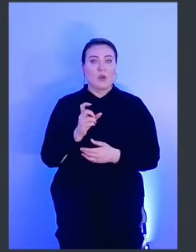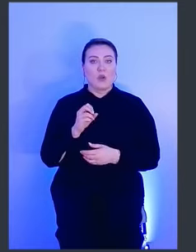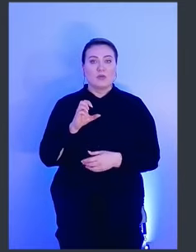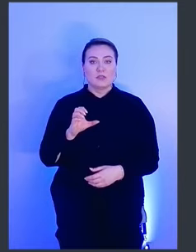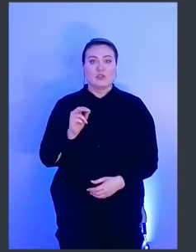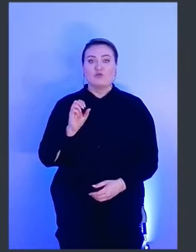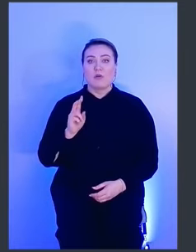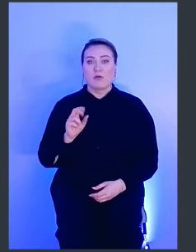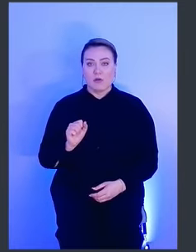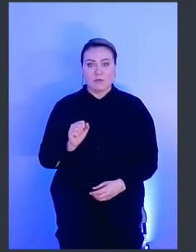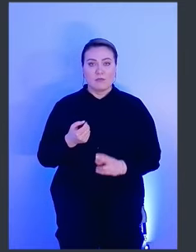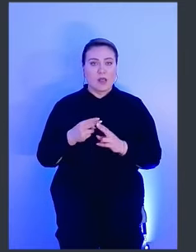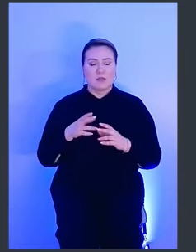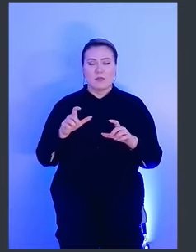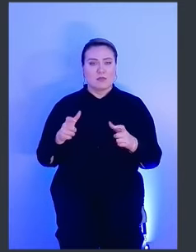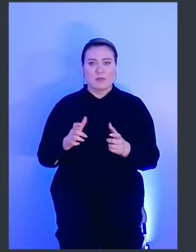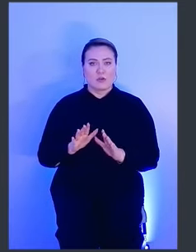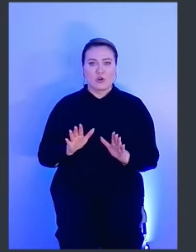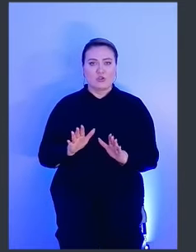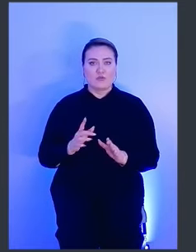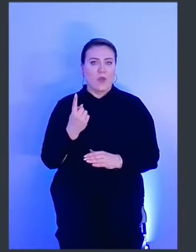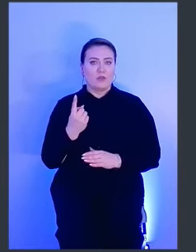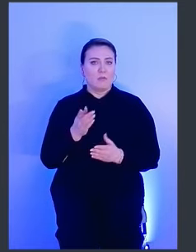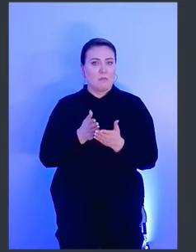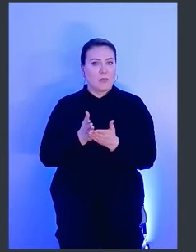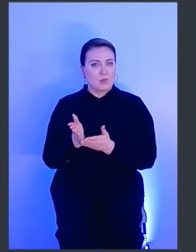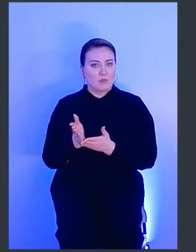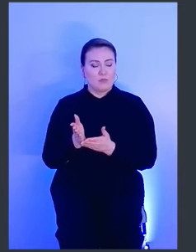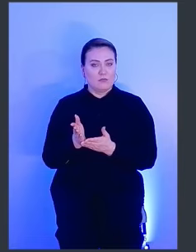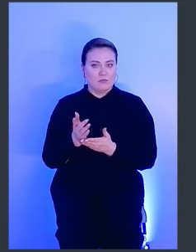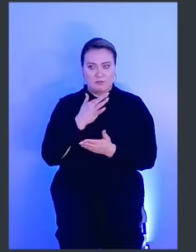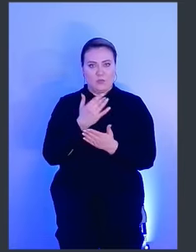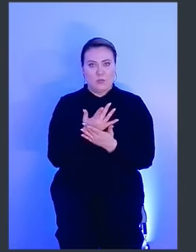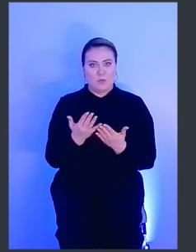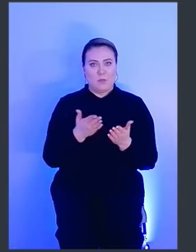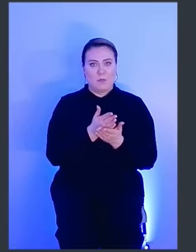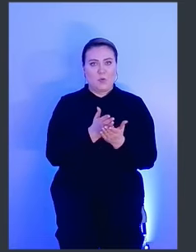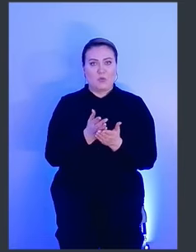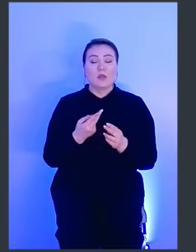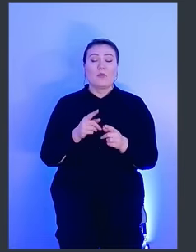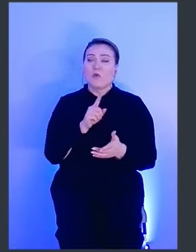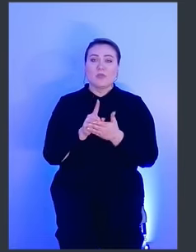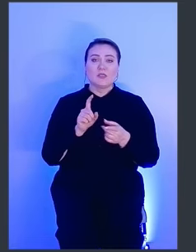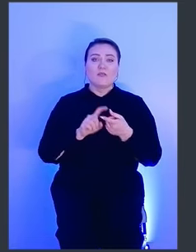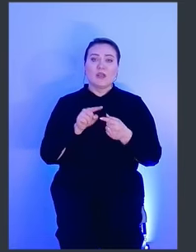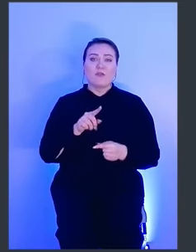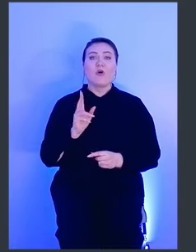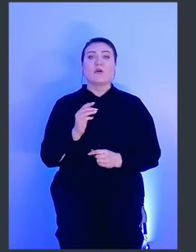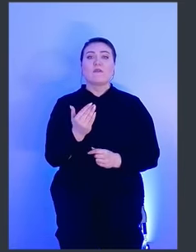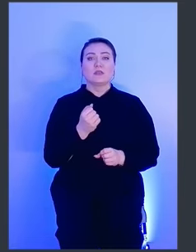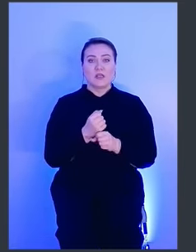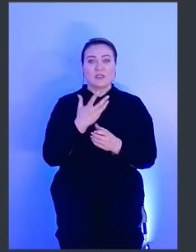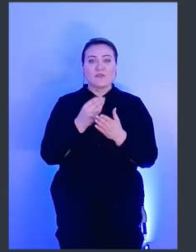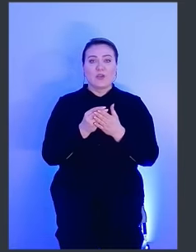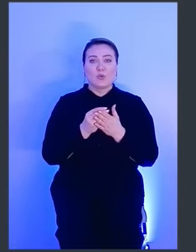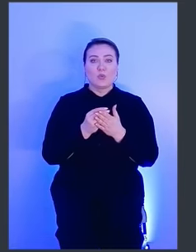и они не ограничены одним подходом. То есть это все обязательно зависит от того, как вы делаете свою